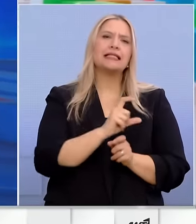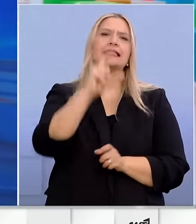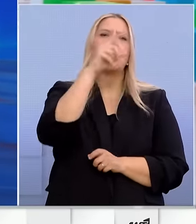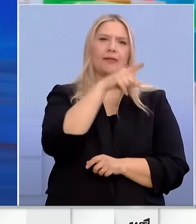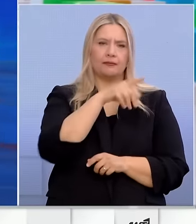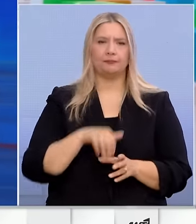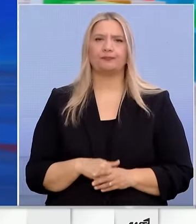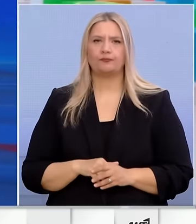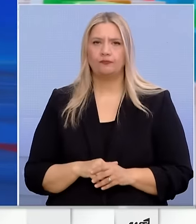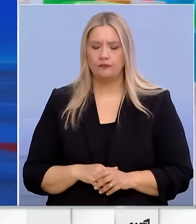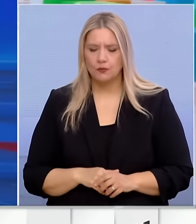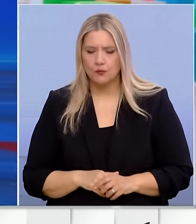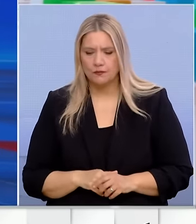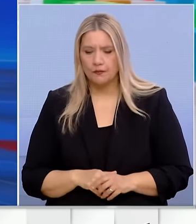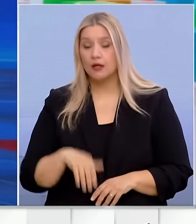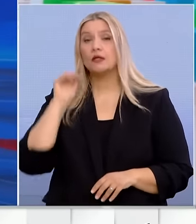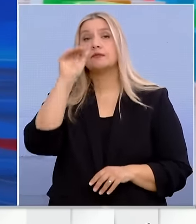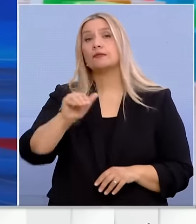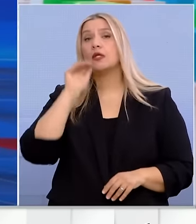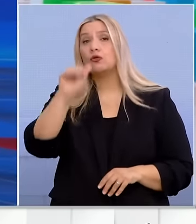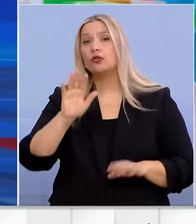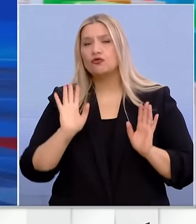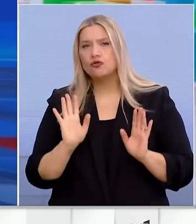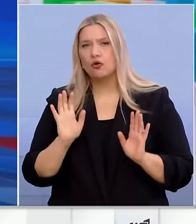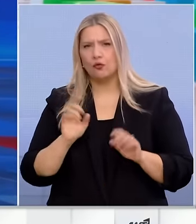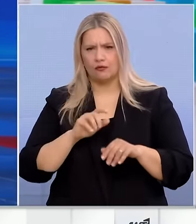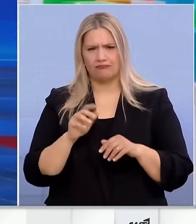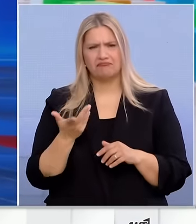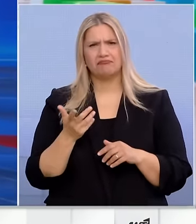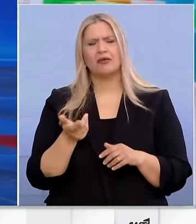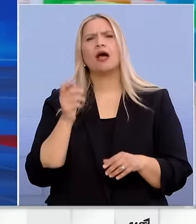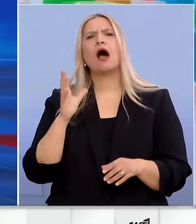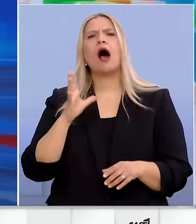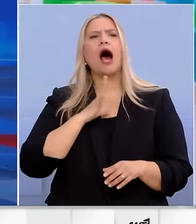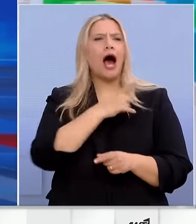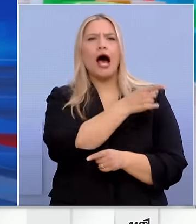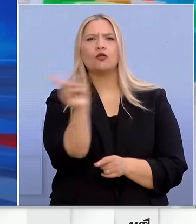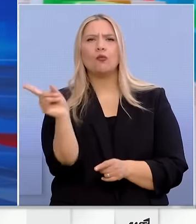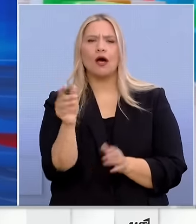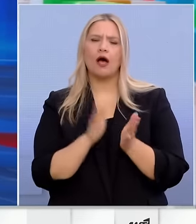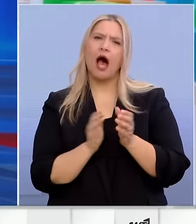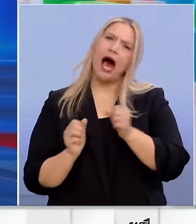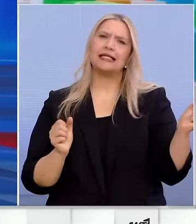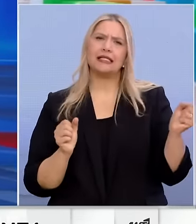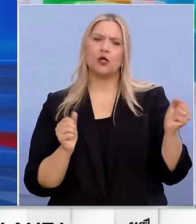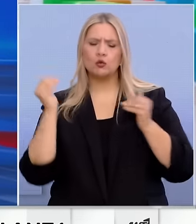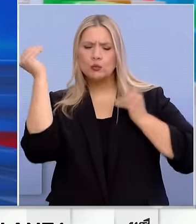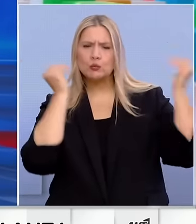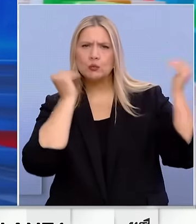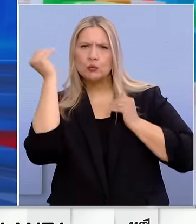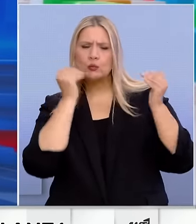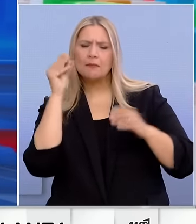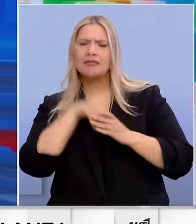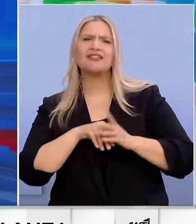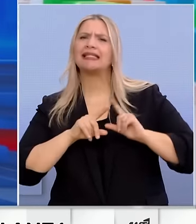έμεινε είναι λίγος. Το ερώτημα είναι απλό. Σε έναν αριστερό ψηφοφόρο ο οποίος σκέφτεται τι να ψηφίσει. Και